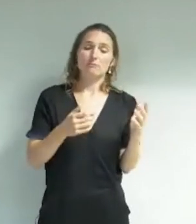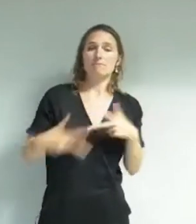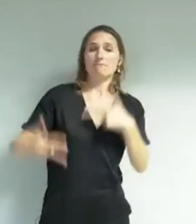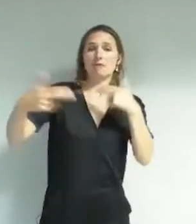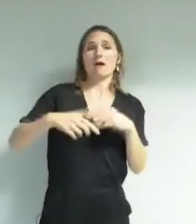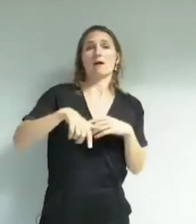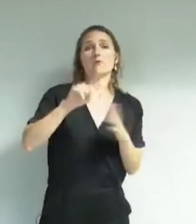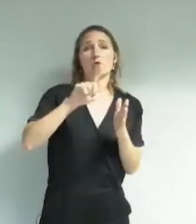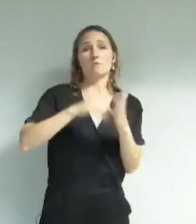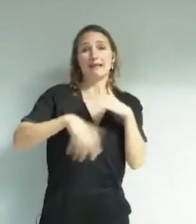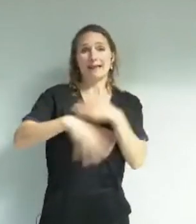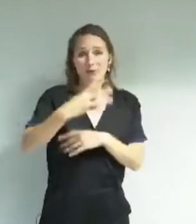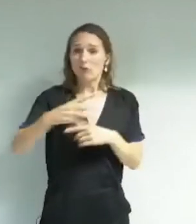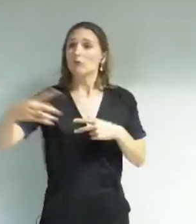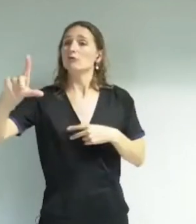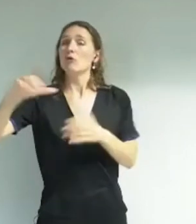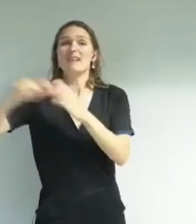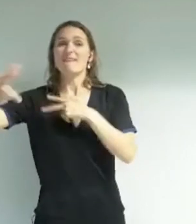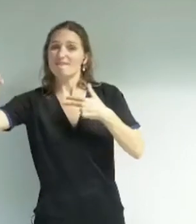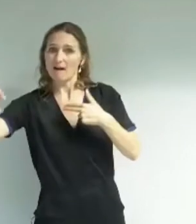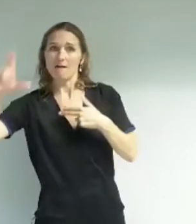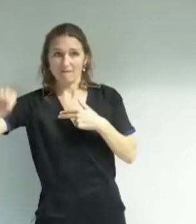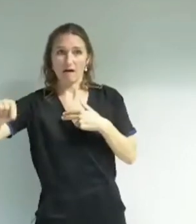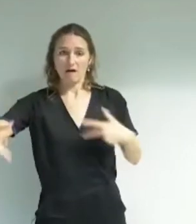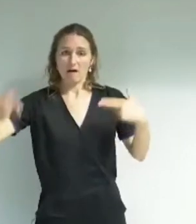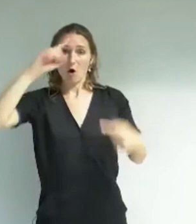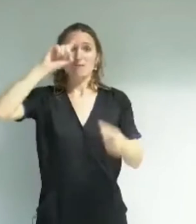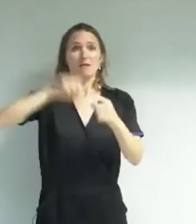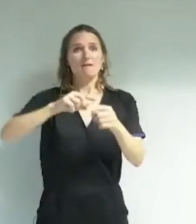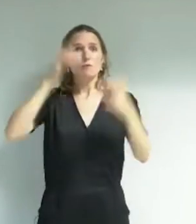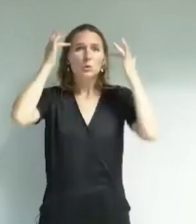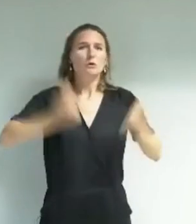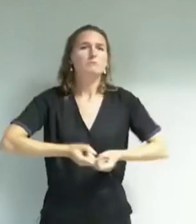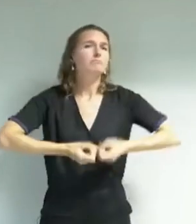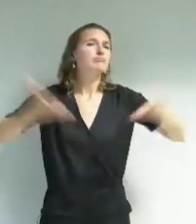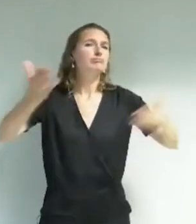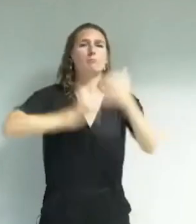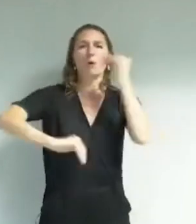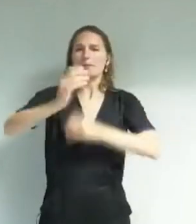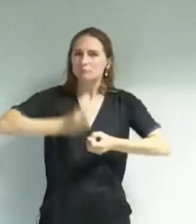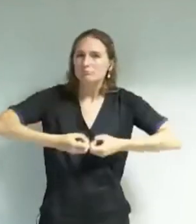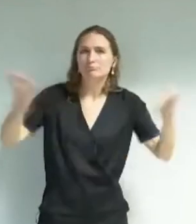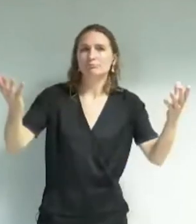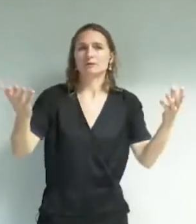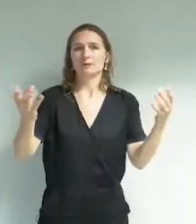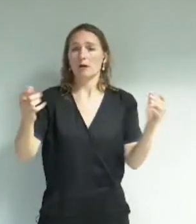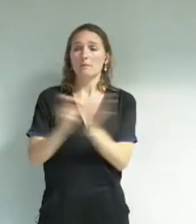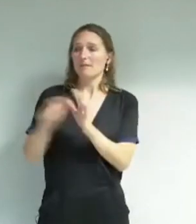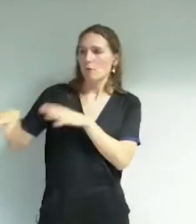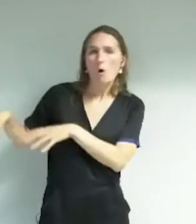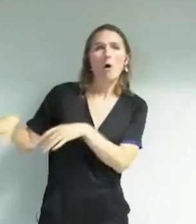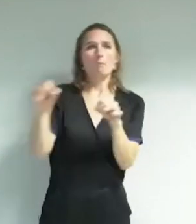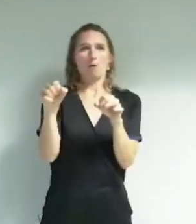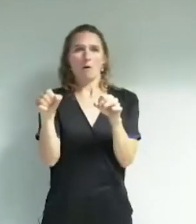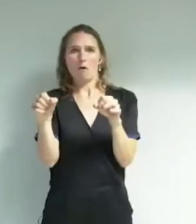liberté de création, programmation, liberté de programmation. Au moment où vous reprenez en main cette programmation, fondée sur l'engagement aux côtés